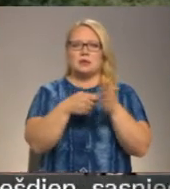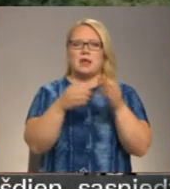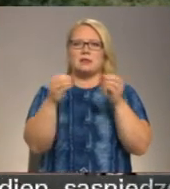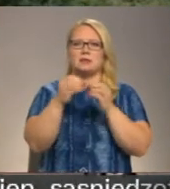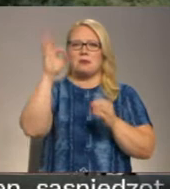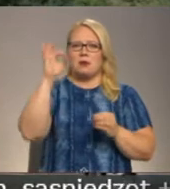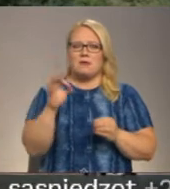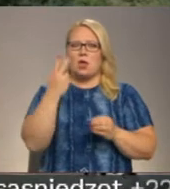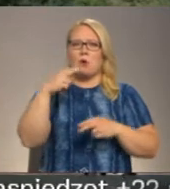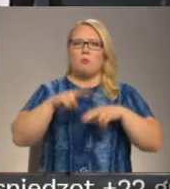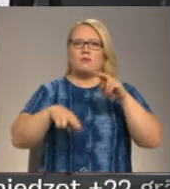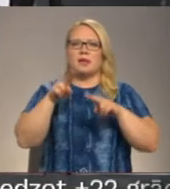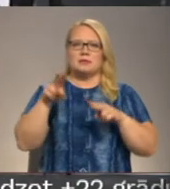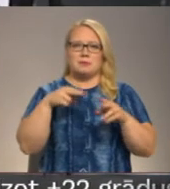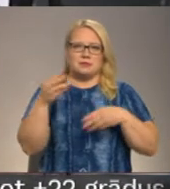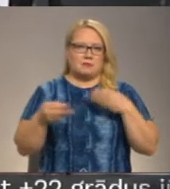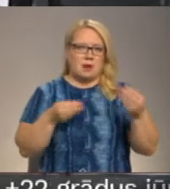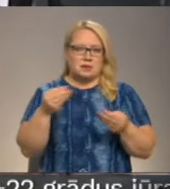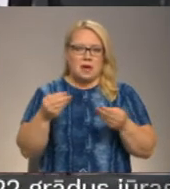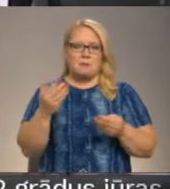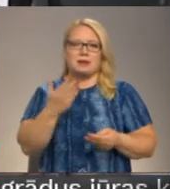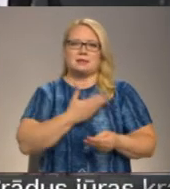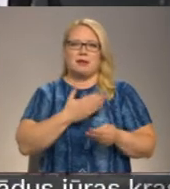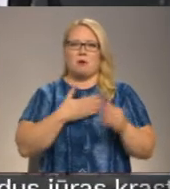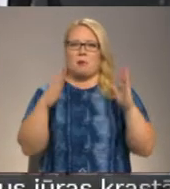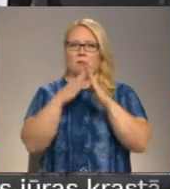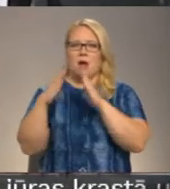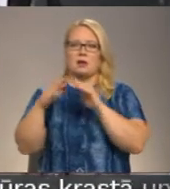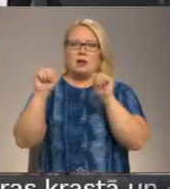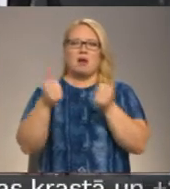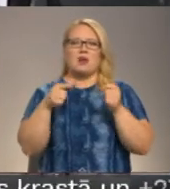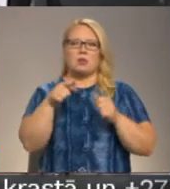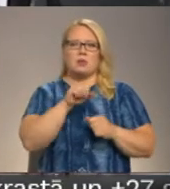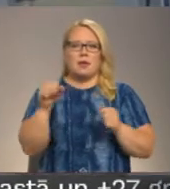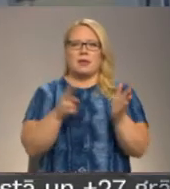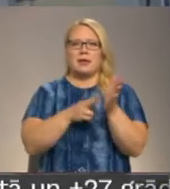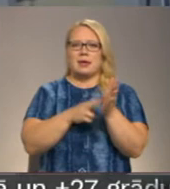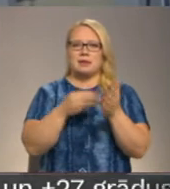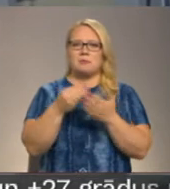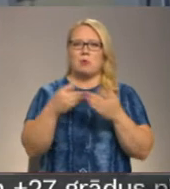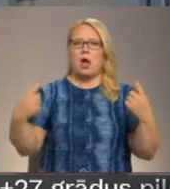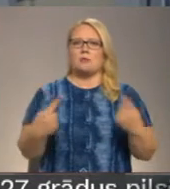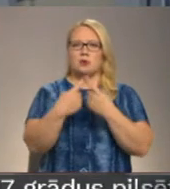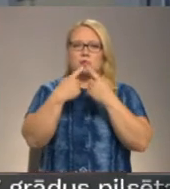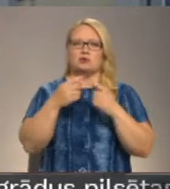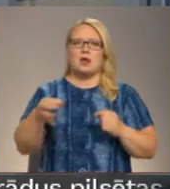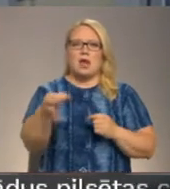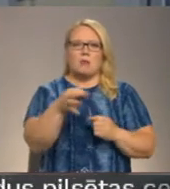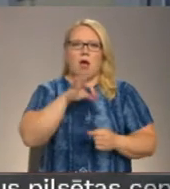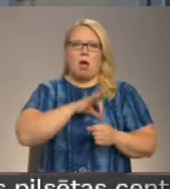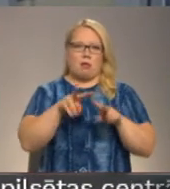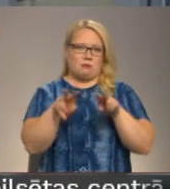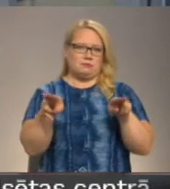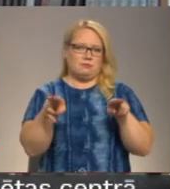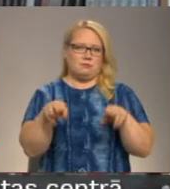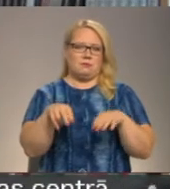% no būniecības izmaksā. Turklāt dzīvojumo fondu būtu jāveido tā, lai īres maksa būtu atbilstoša reģiona atalgojumā.